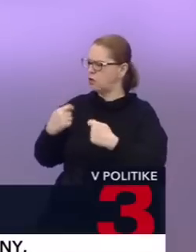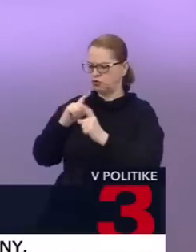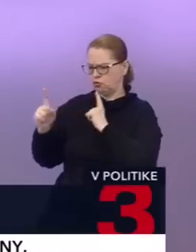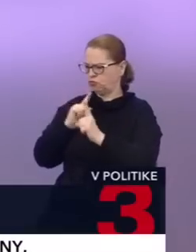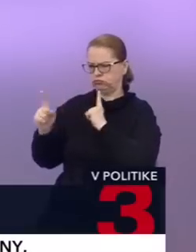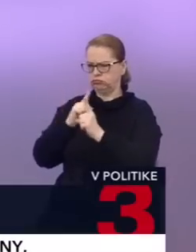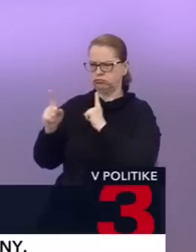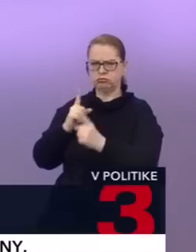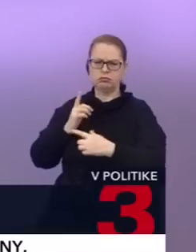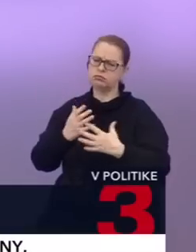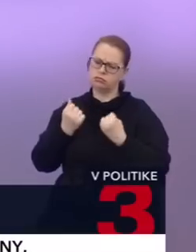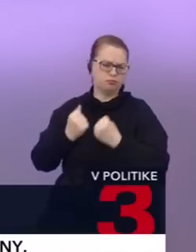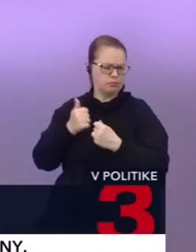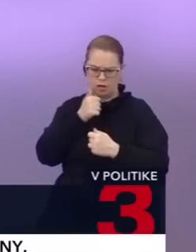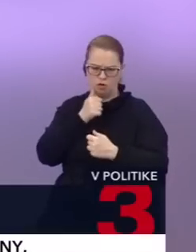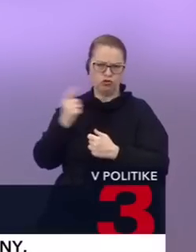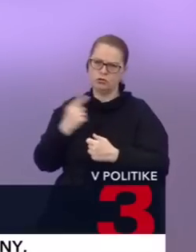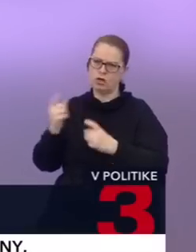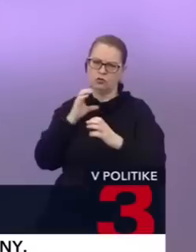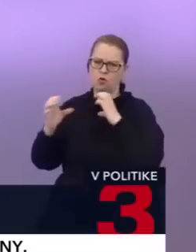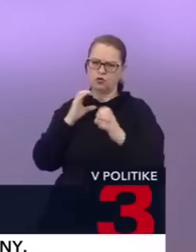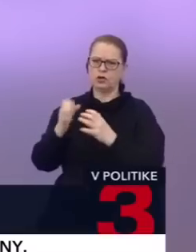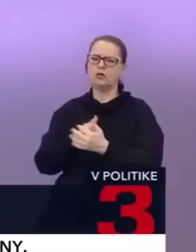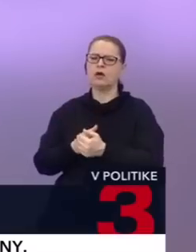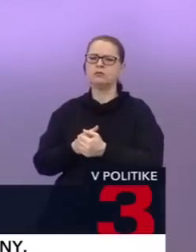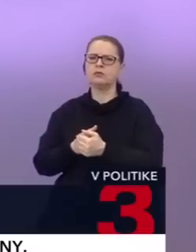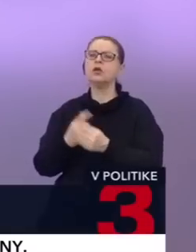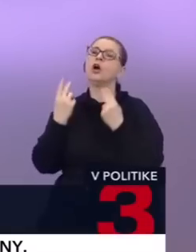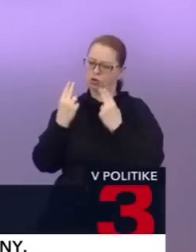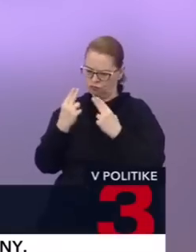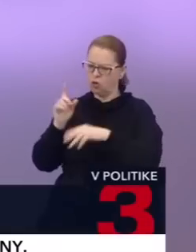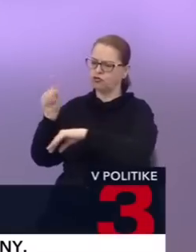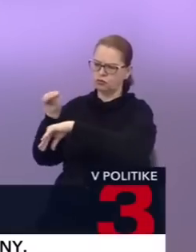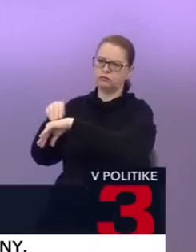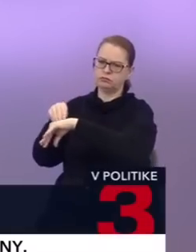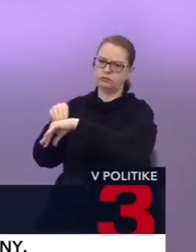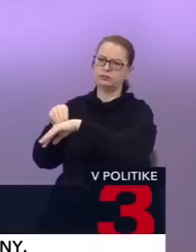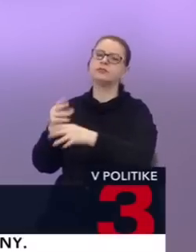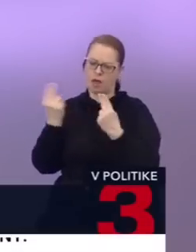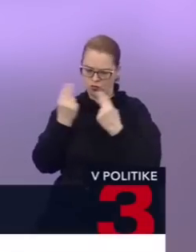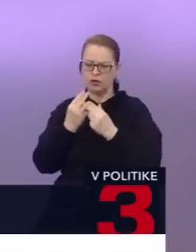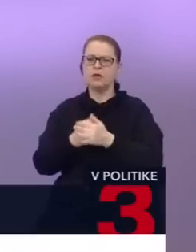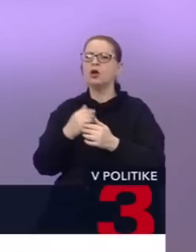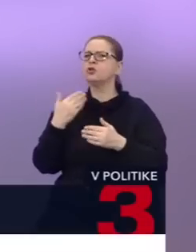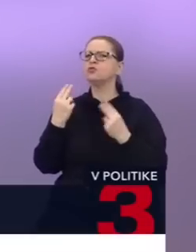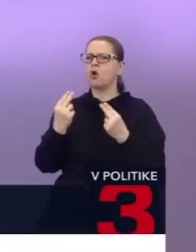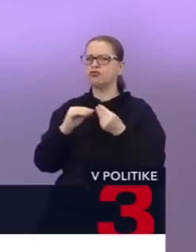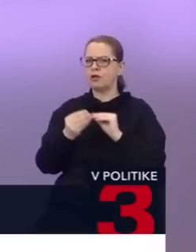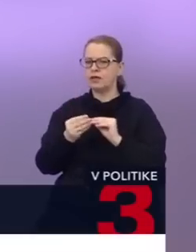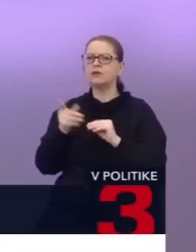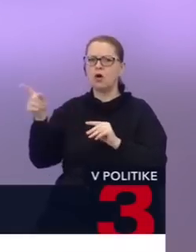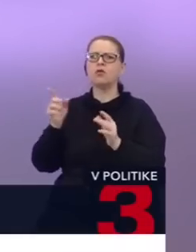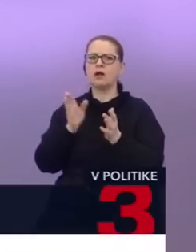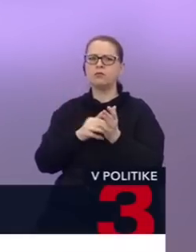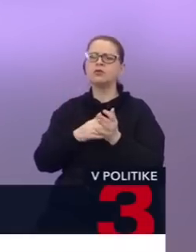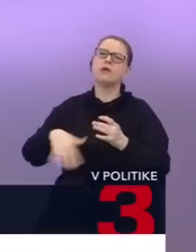intenzívne, čiže určite, áno, však presne tak, je dôležité to pani prezidentke oznámiť, ale ďalšia dôležitá vec je, že ona tiež potrebuje, aj